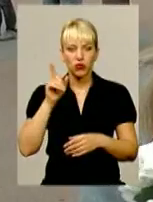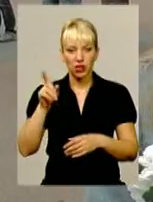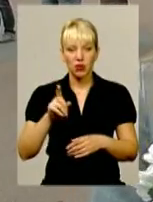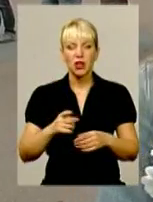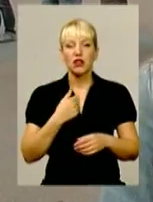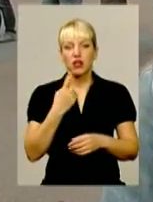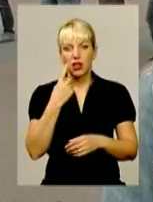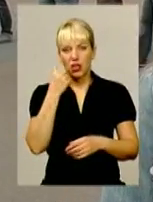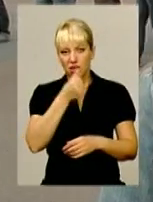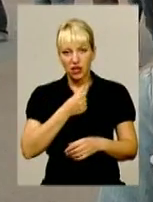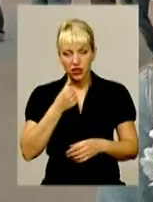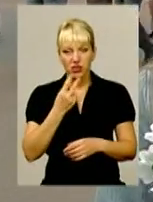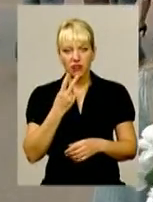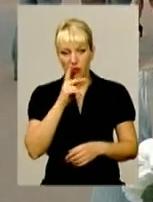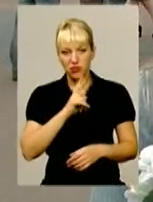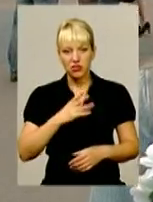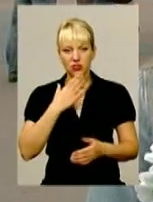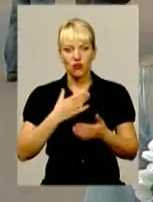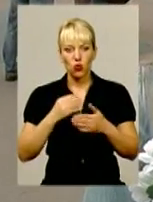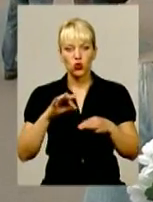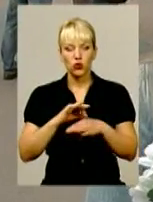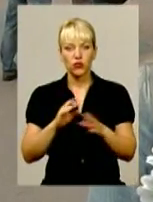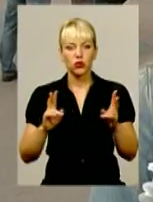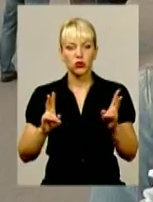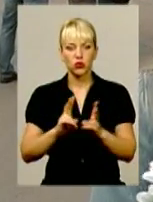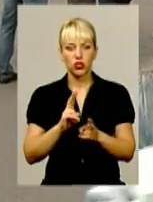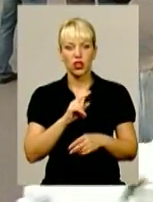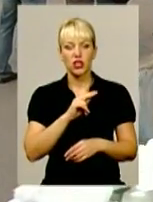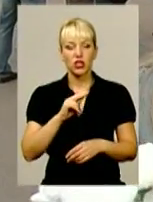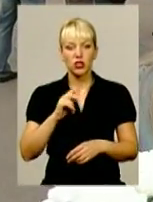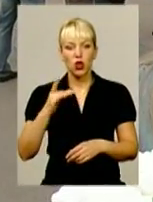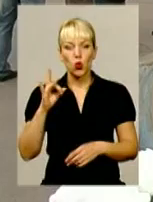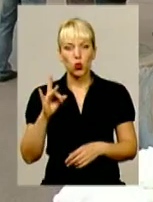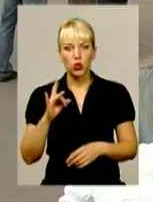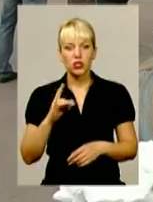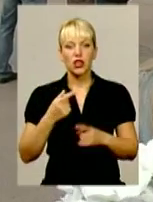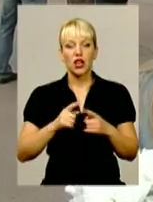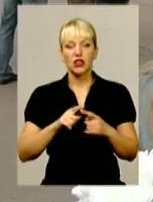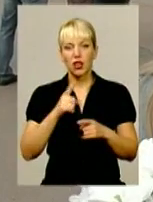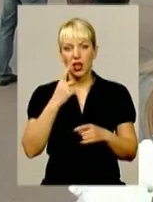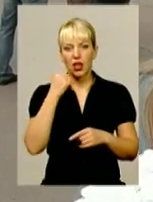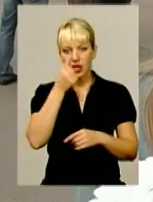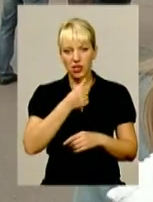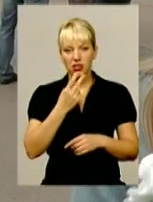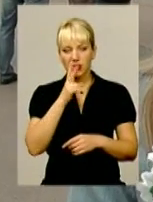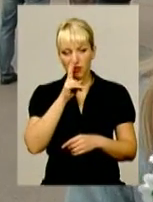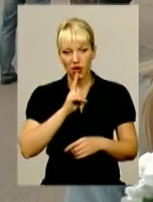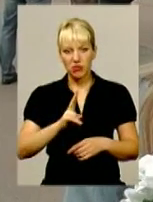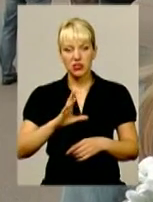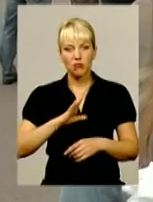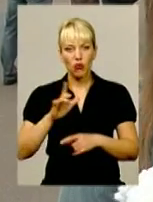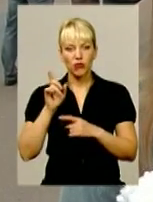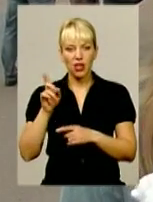чоловіка зустрічаю, Шахіна Руслана. Цілий рік, рік і два місяці був